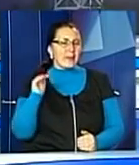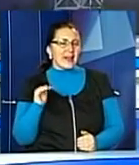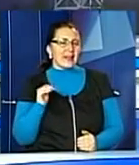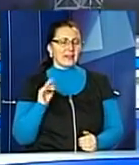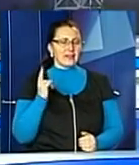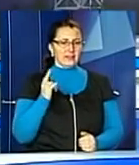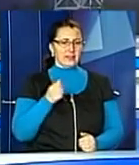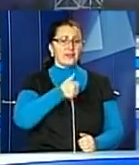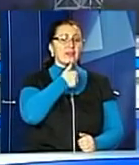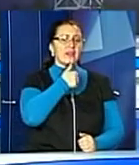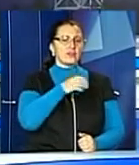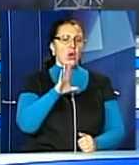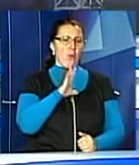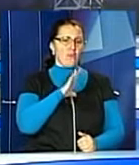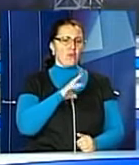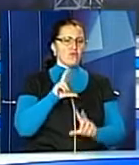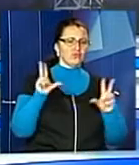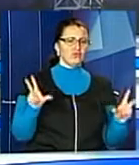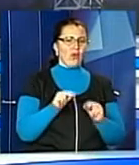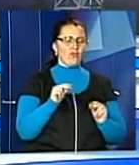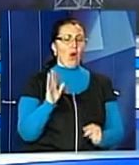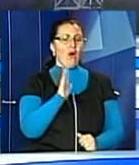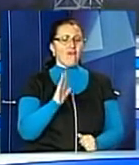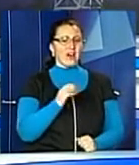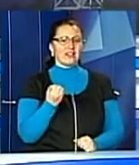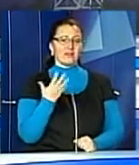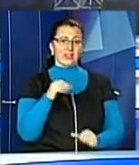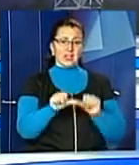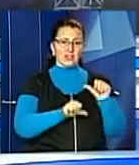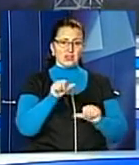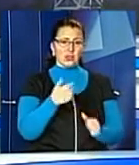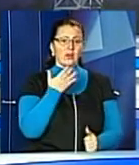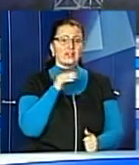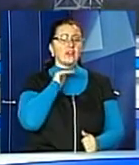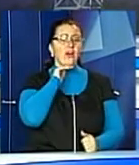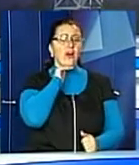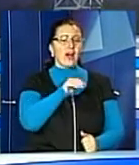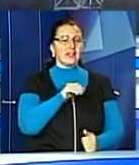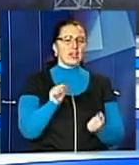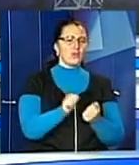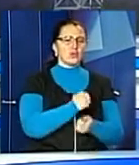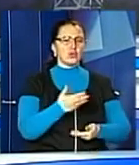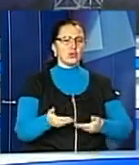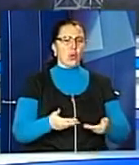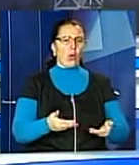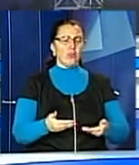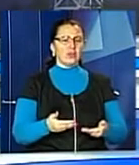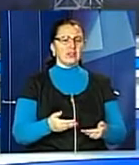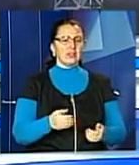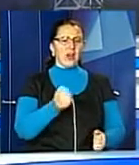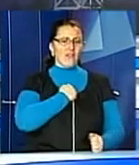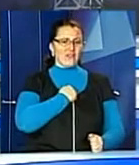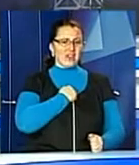Експеримент був успішним. У версні 2015-го в Національній академії сухопутних військ в пілотному варіанті